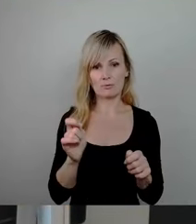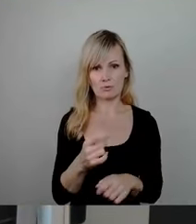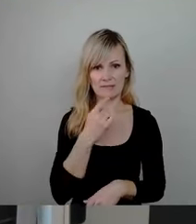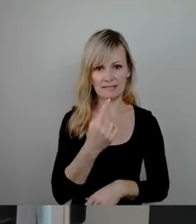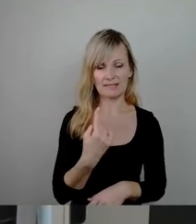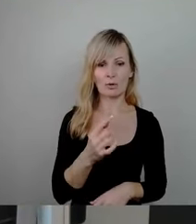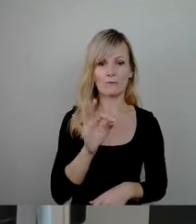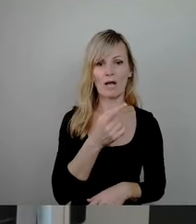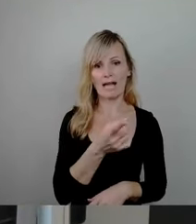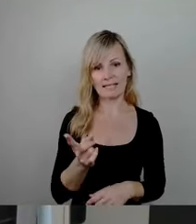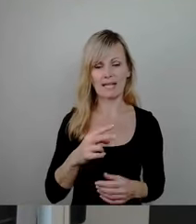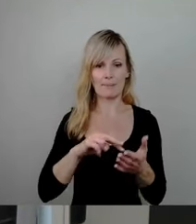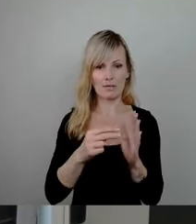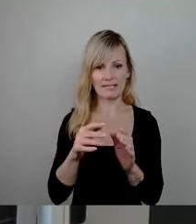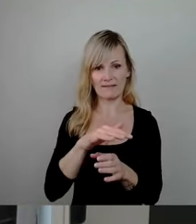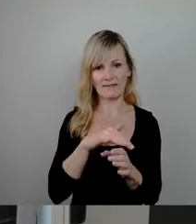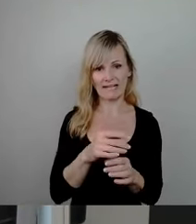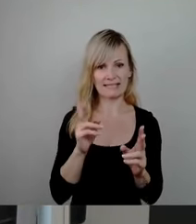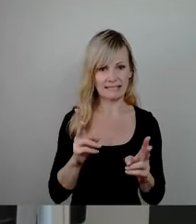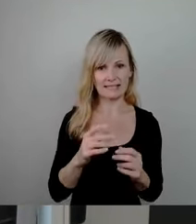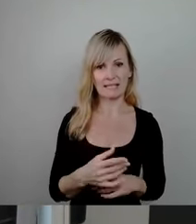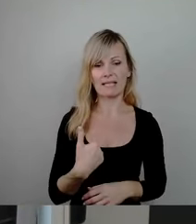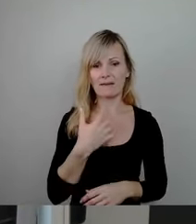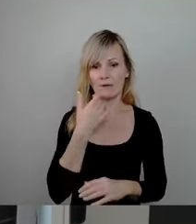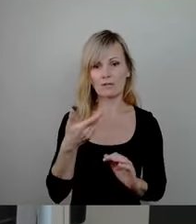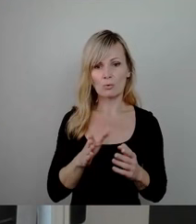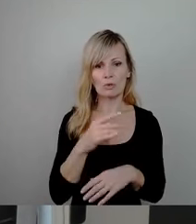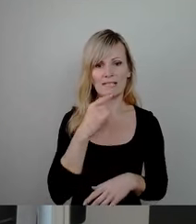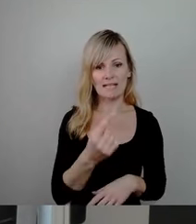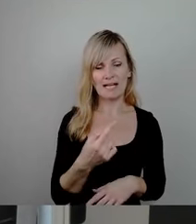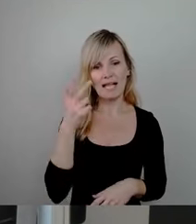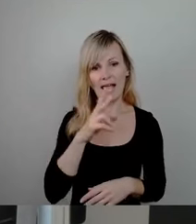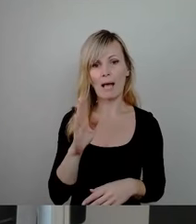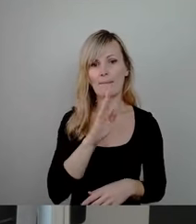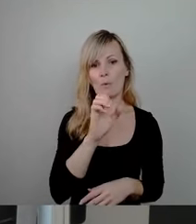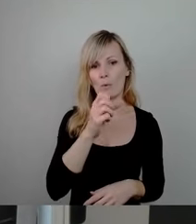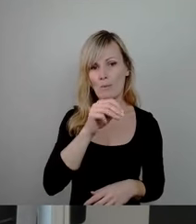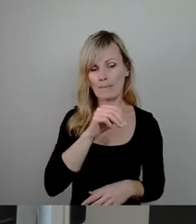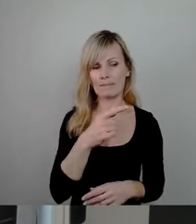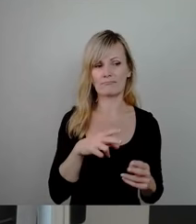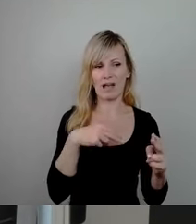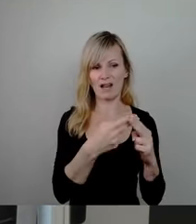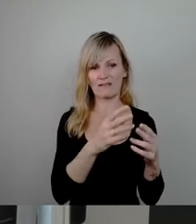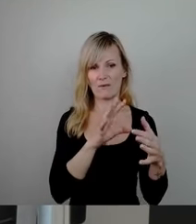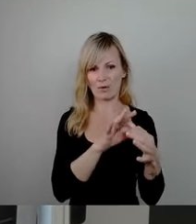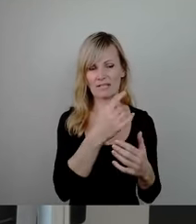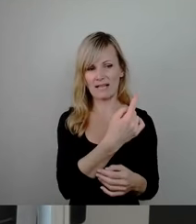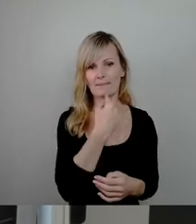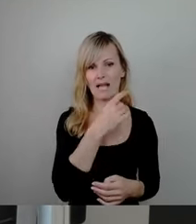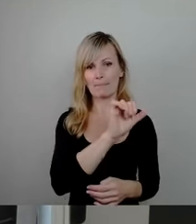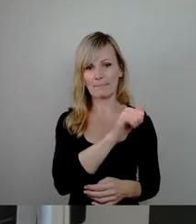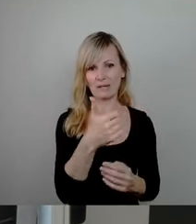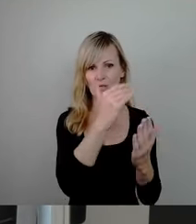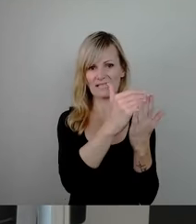Politikfelder völlig richtig. Ich wollte nur noch mal ganz kurz auf Herrn Böhm eingehen, der sich über die Prioritätensetzung